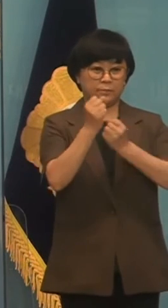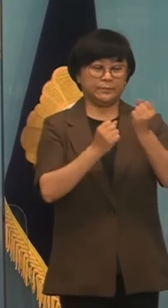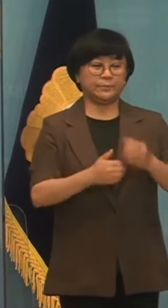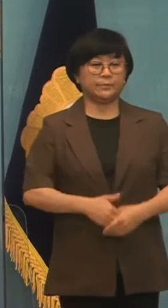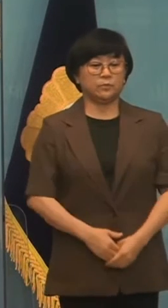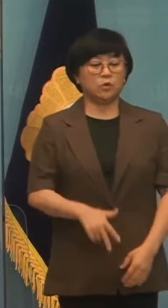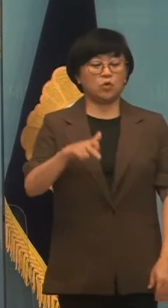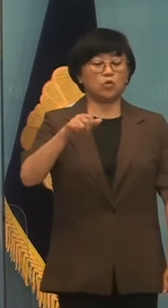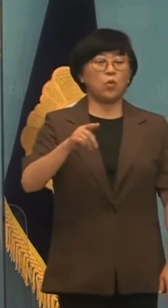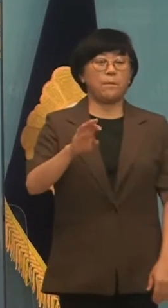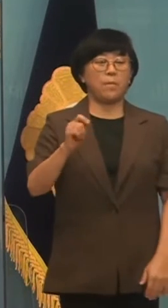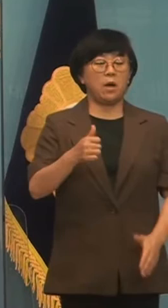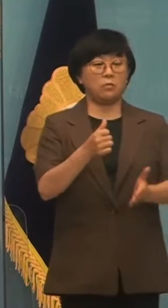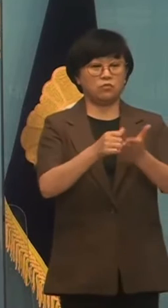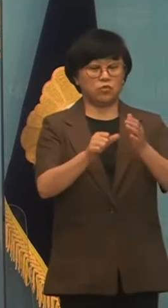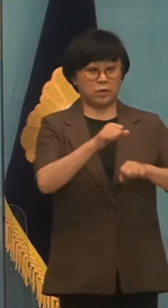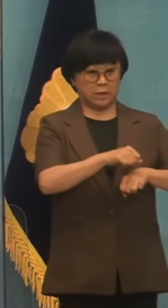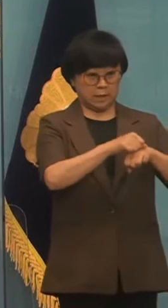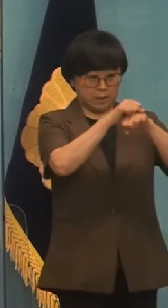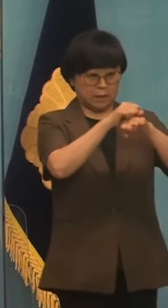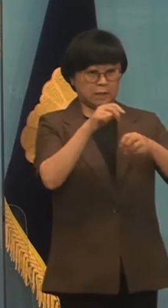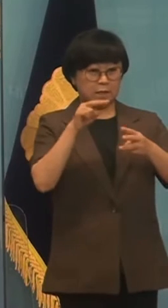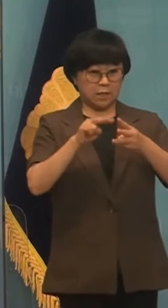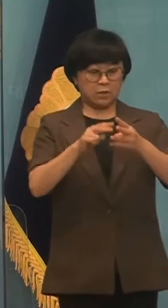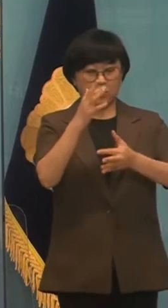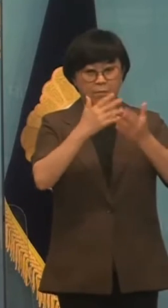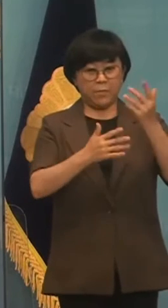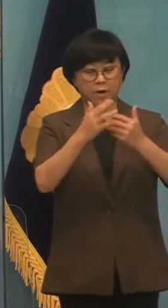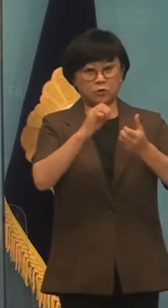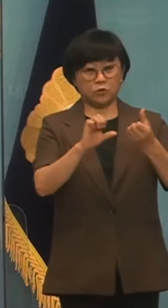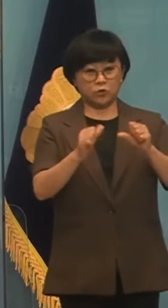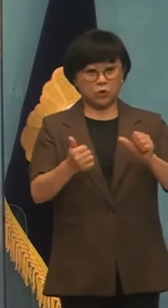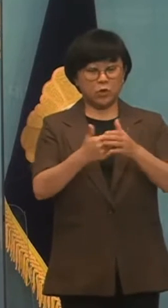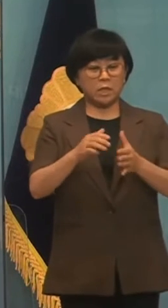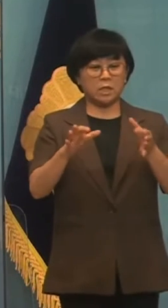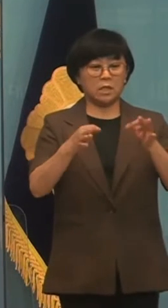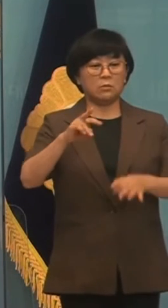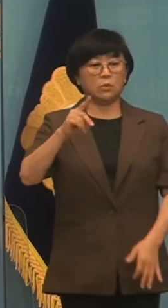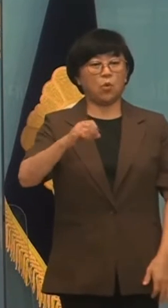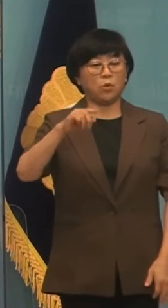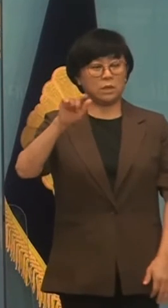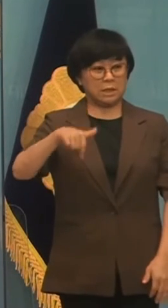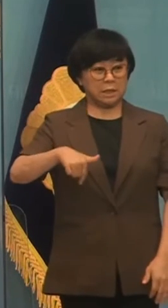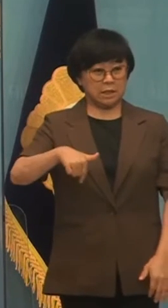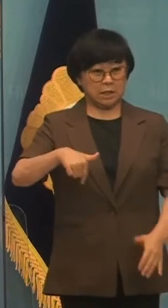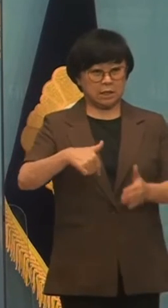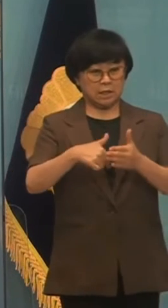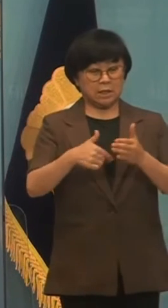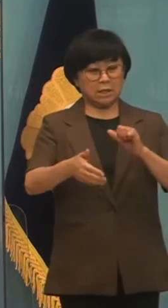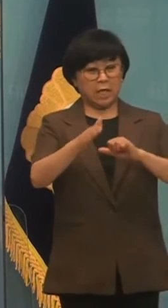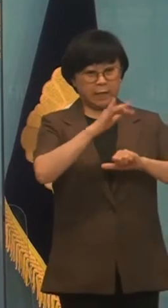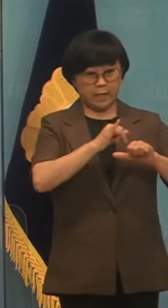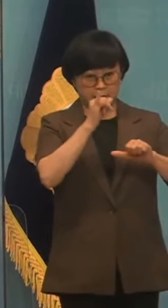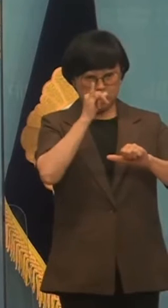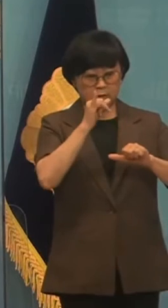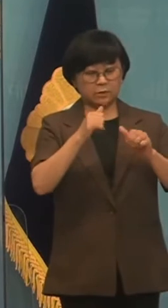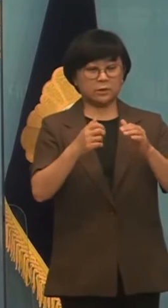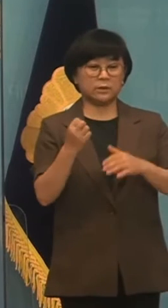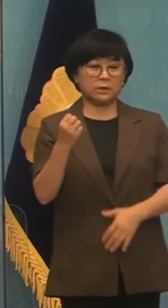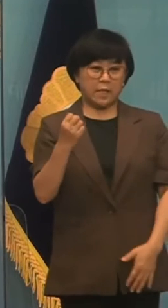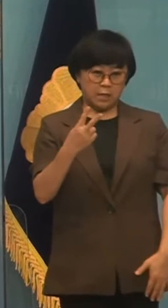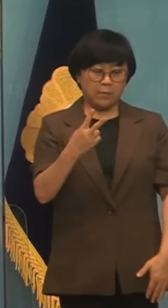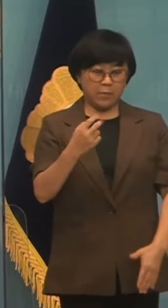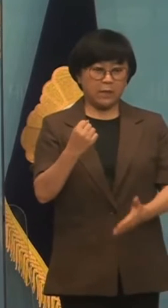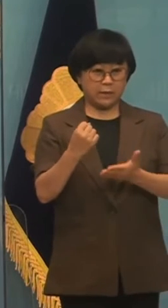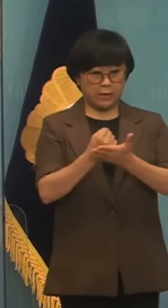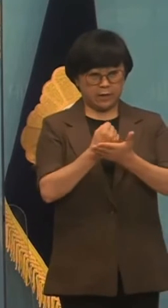오늘 쿠팡 물류센터 화제로 순직한 김홍식 소방령님의 장례가 치러집니다. 다시 한번 도인의 연봉을